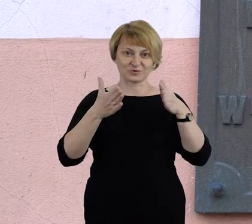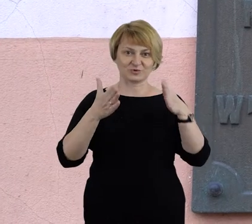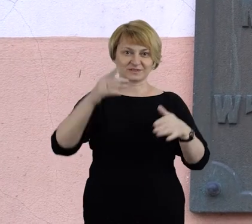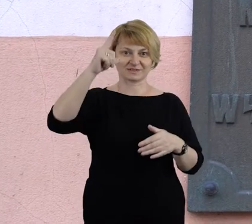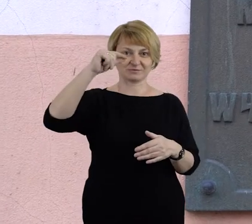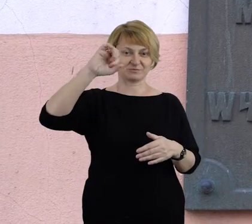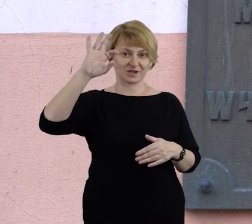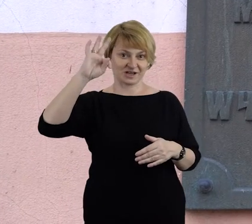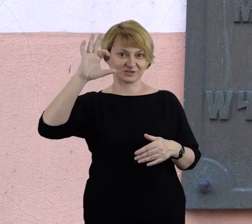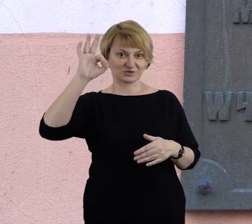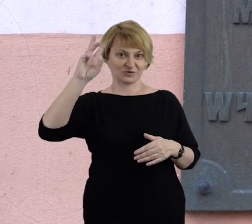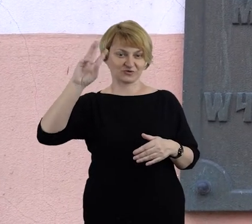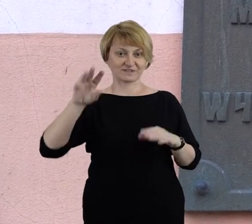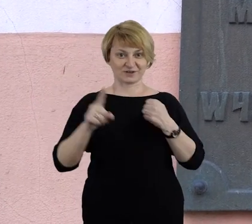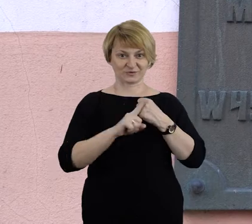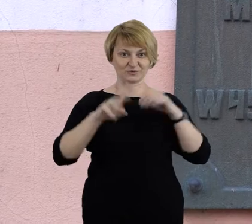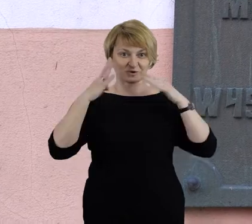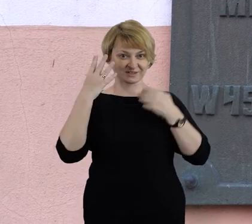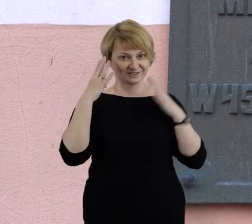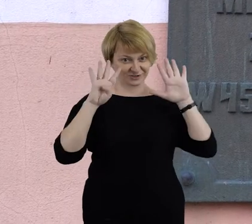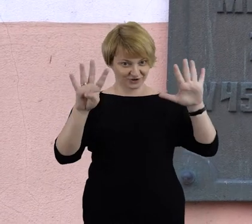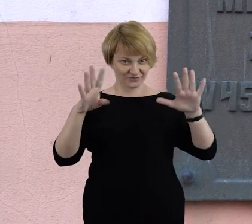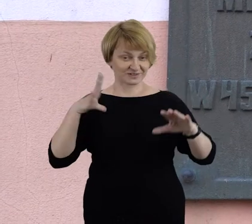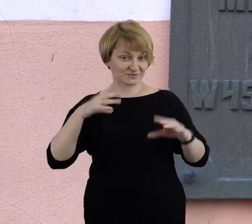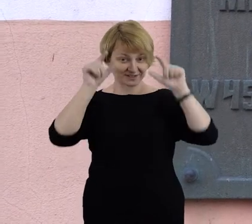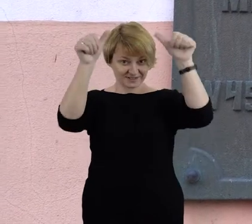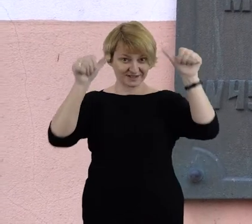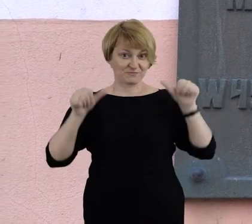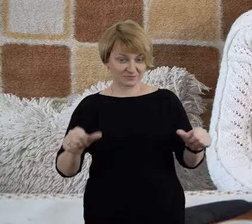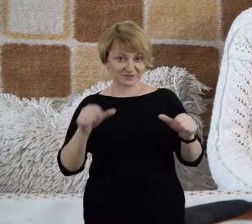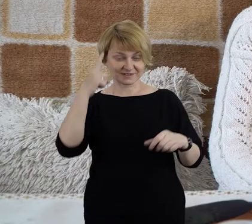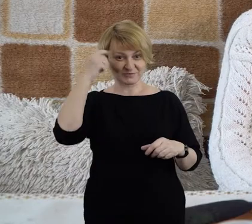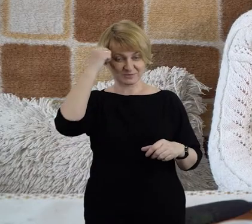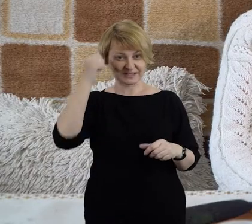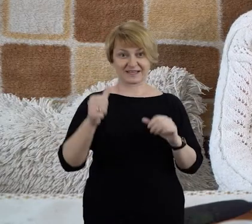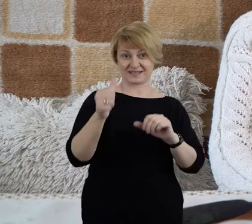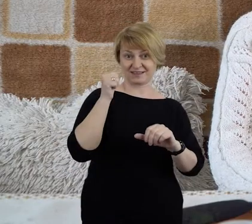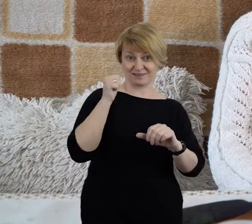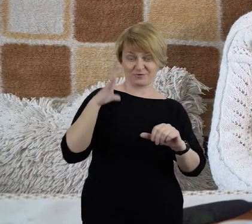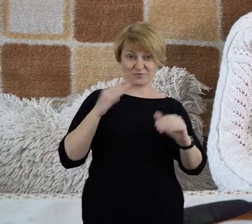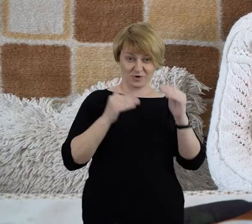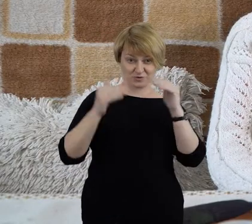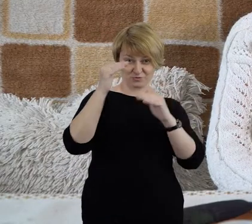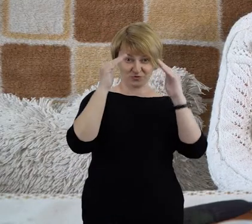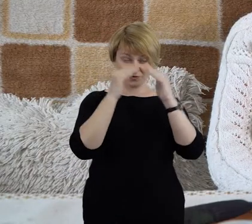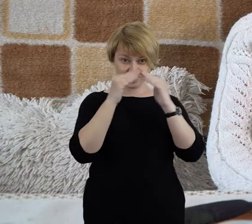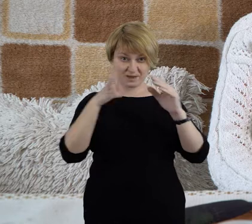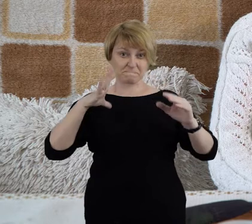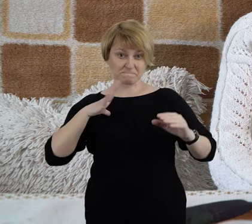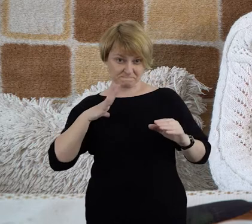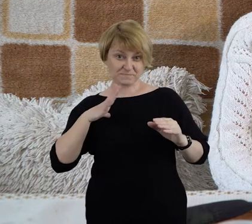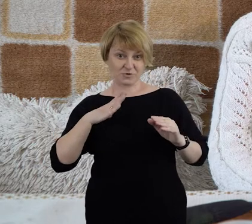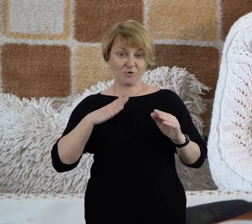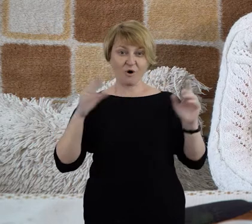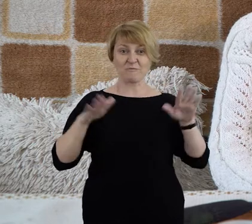tablica pamiątkowa i z tyłu tam była taka przebudówka, tata opowiadał i w tej przebudówce była